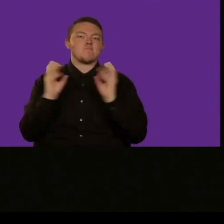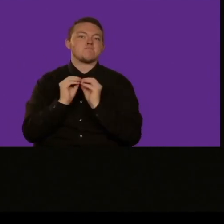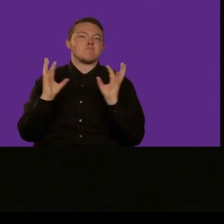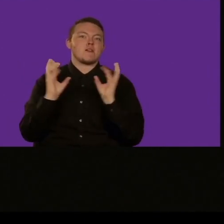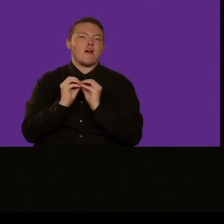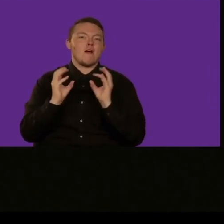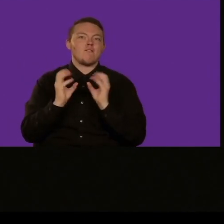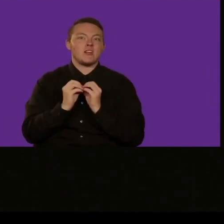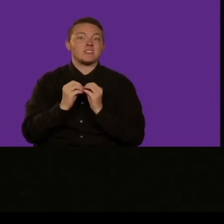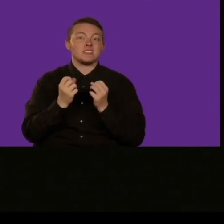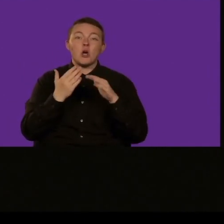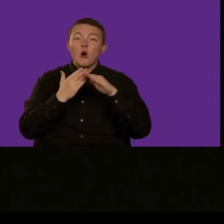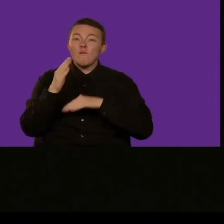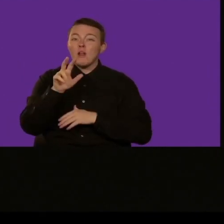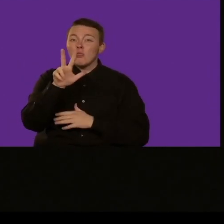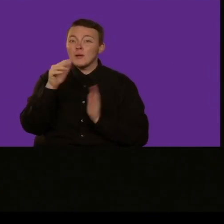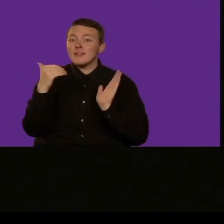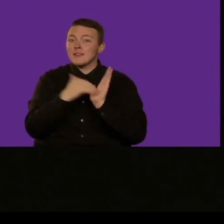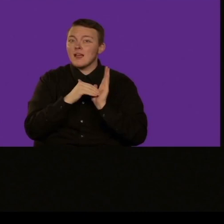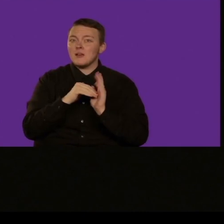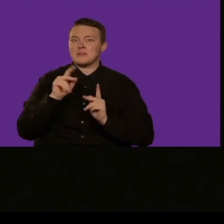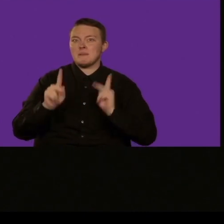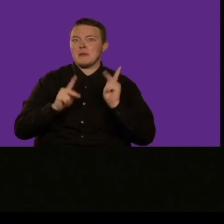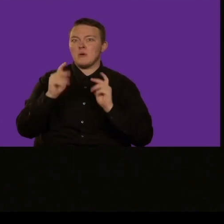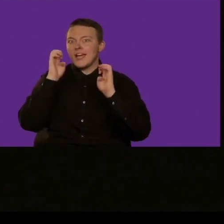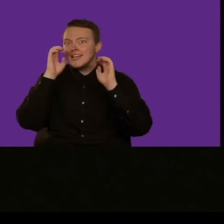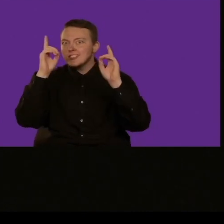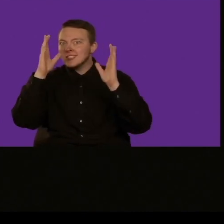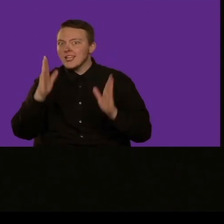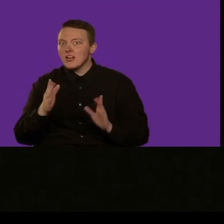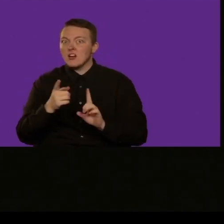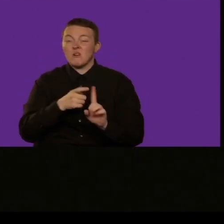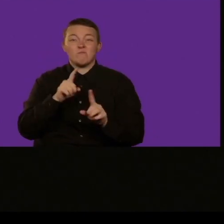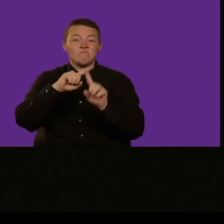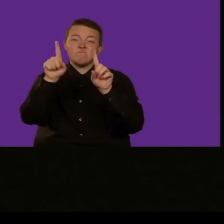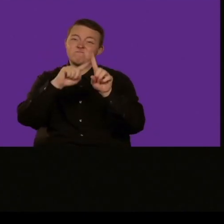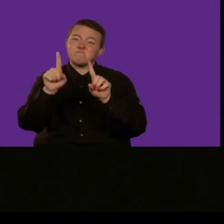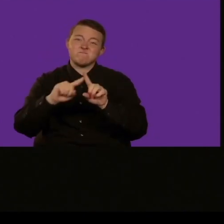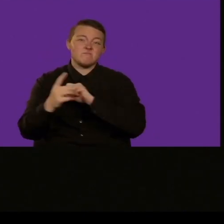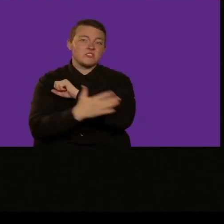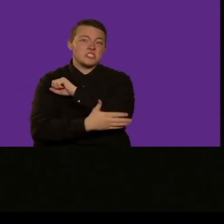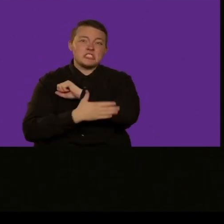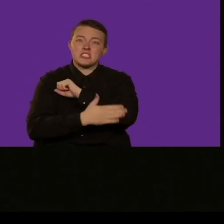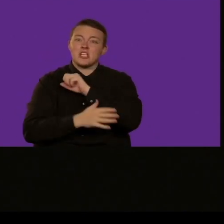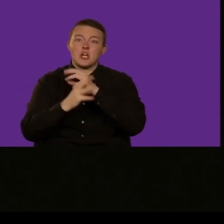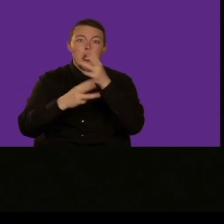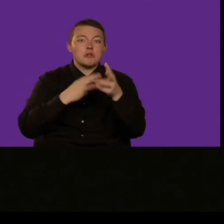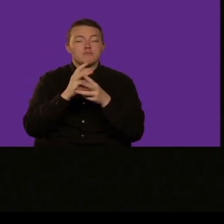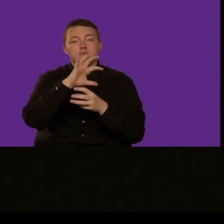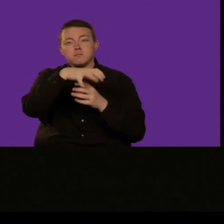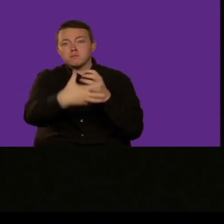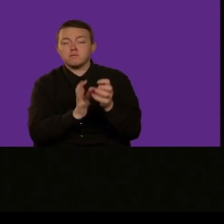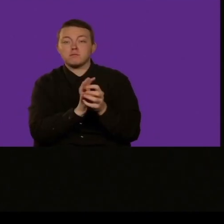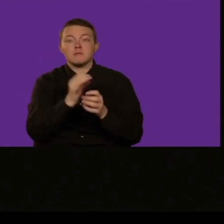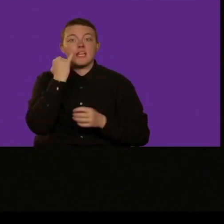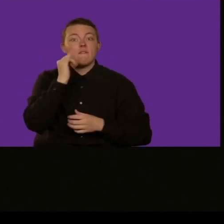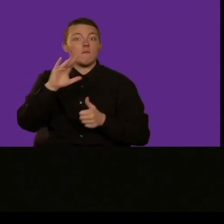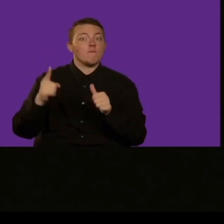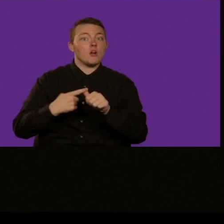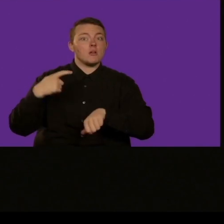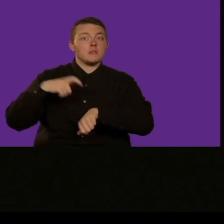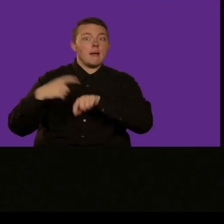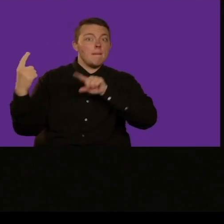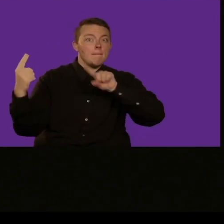'occasione e opportunità per gli educatori di partecipare tramite lo Zoom e la nostra fondazione,